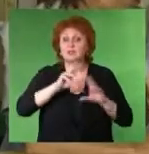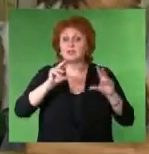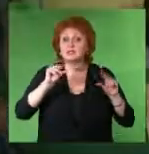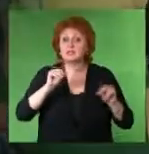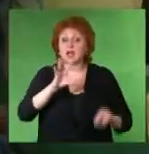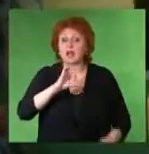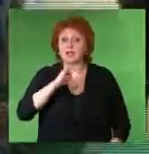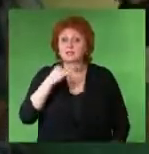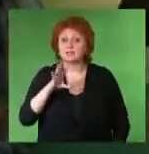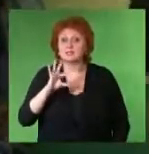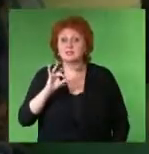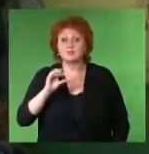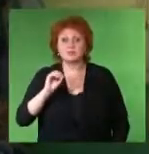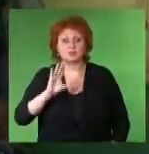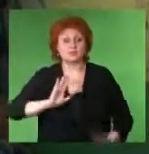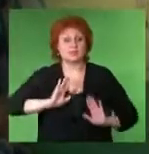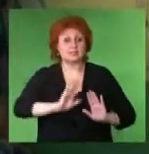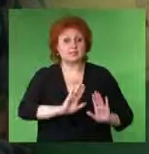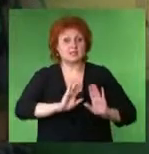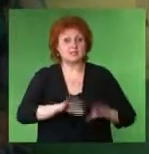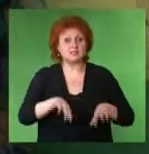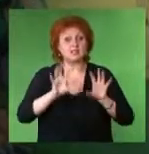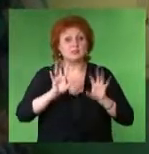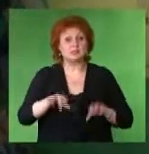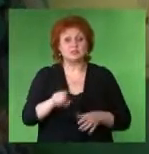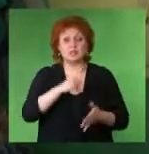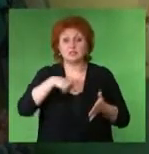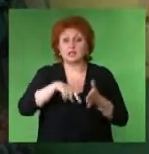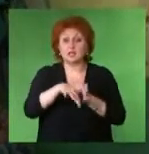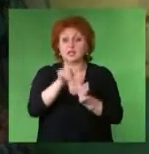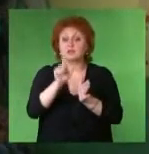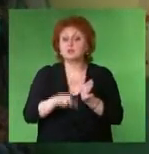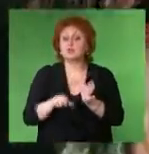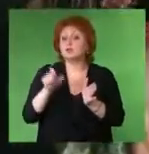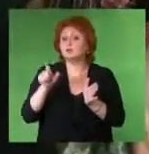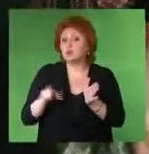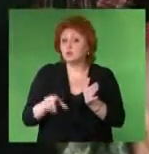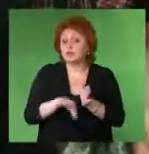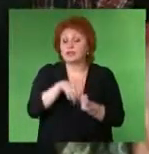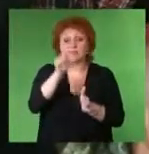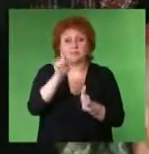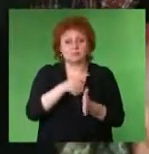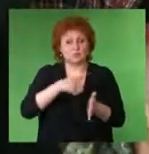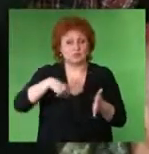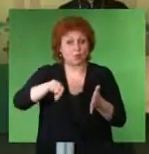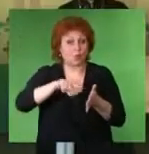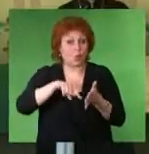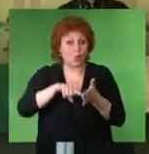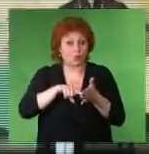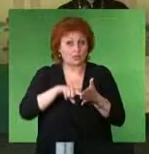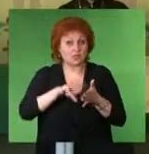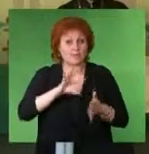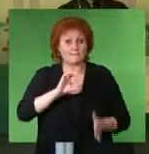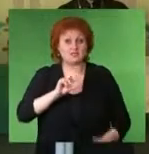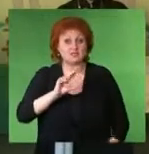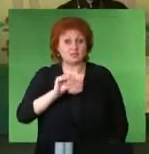духовной семинарии Игумен Алексей Смирнов Заместитель председателя Ставропольской городской думы Виктор Надеин Депутат Ставропольской городской